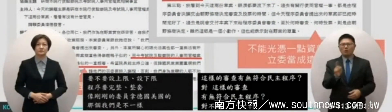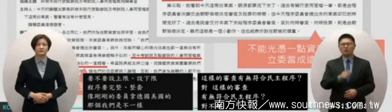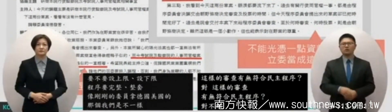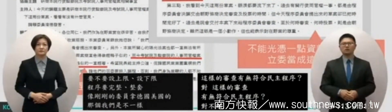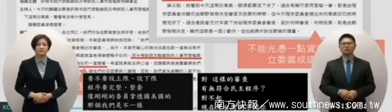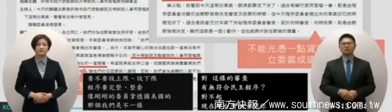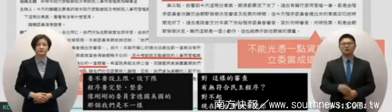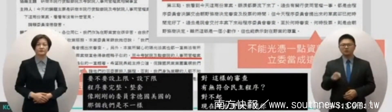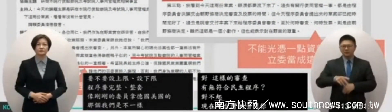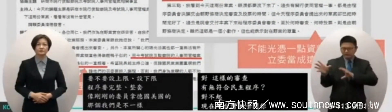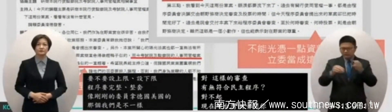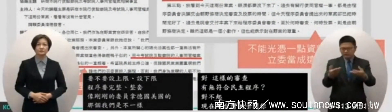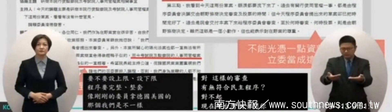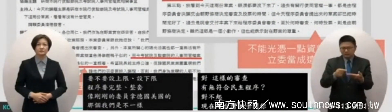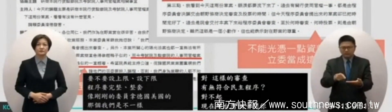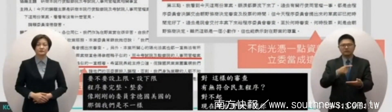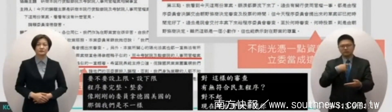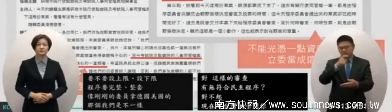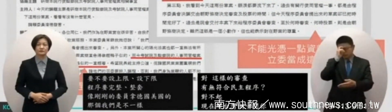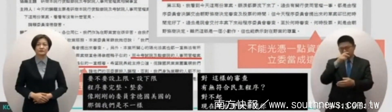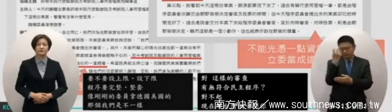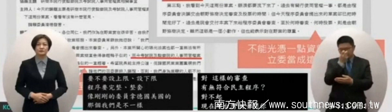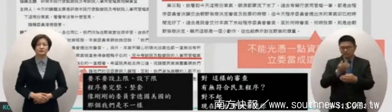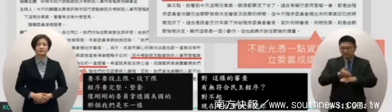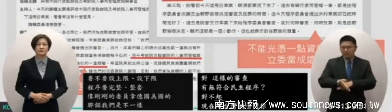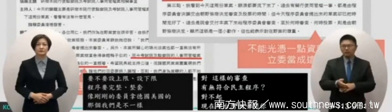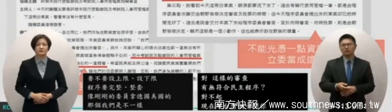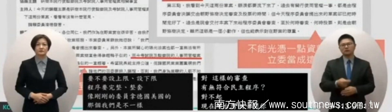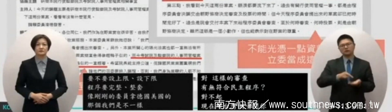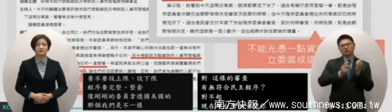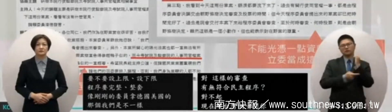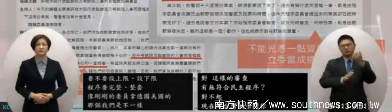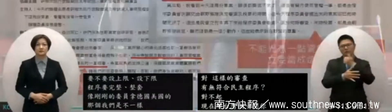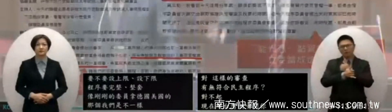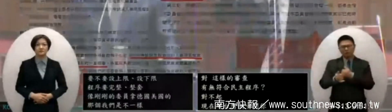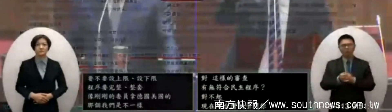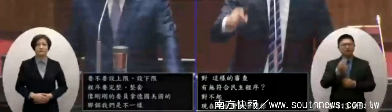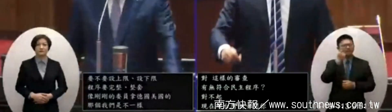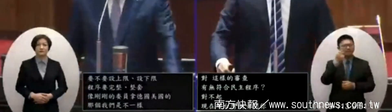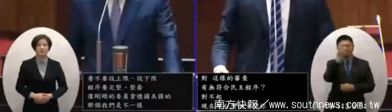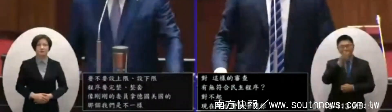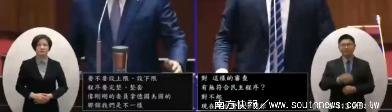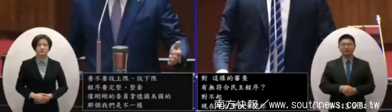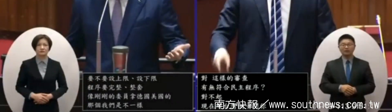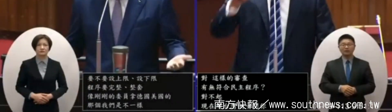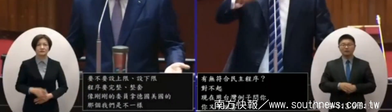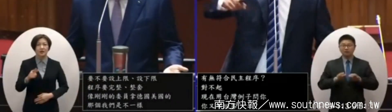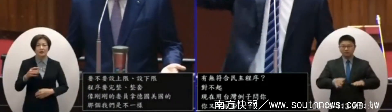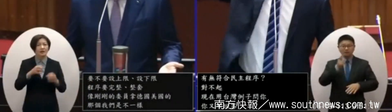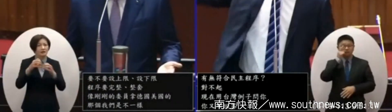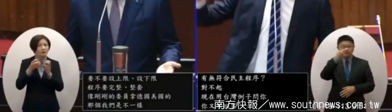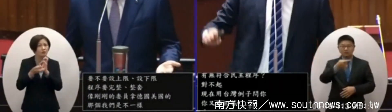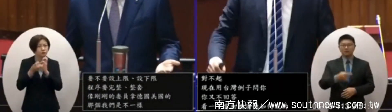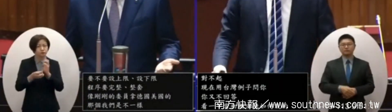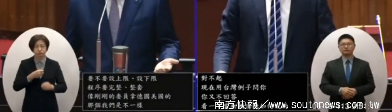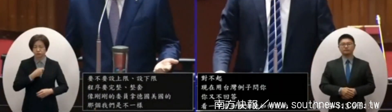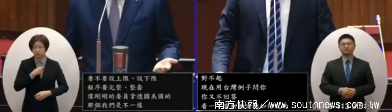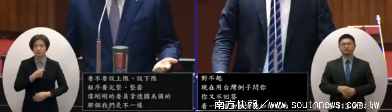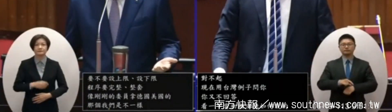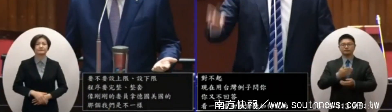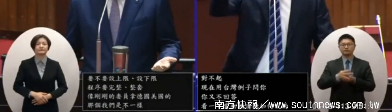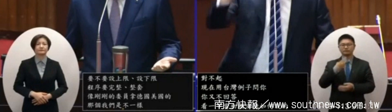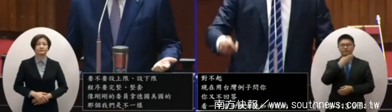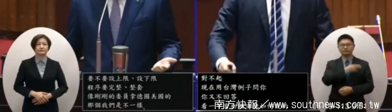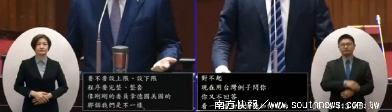光評點資料就進行審查這個要立委如何審查一個月喔所以好好的討論你就說沒有設上